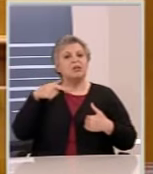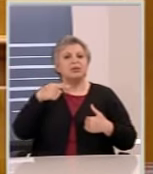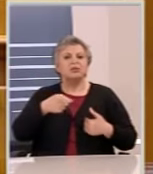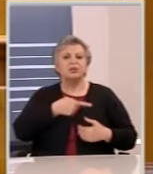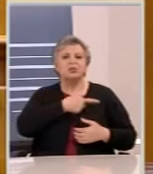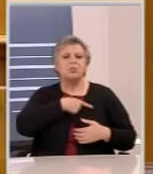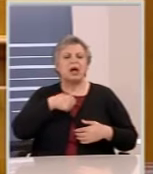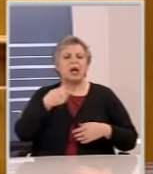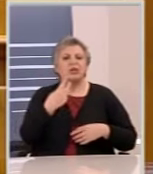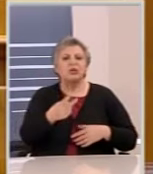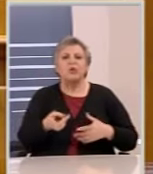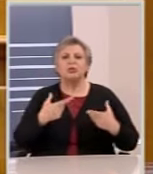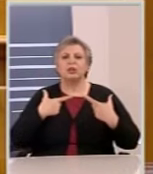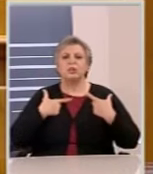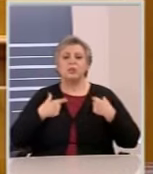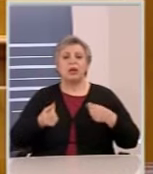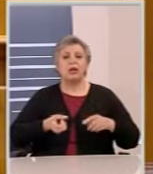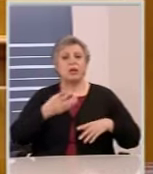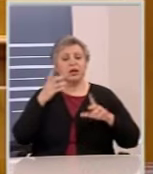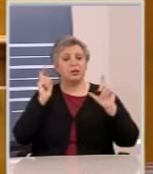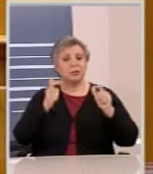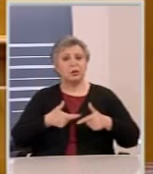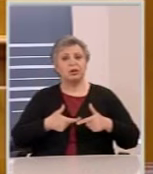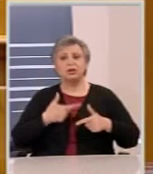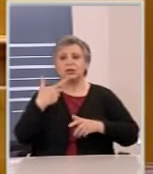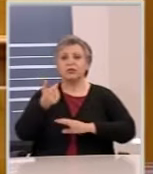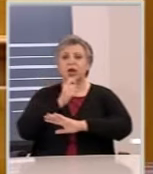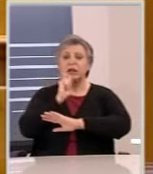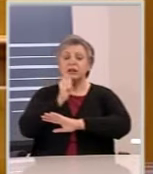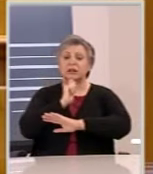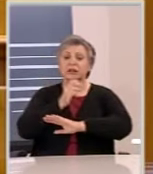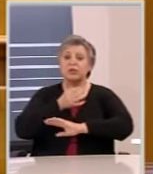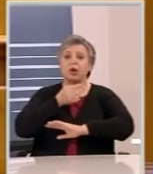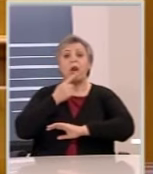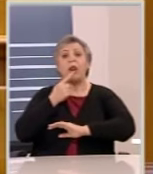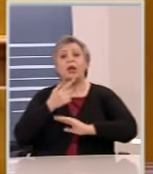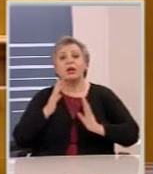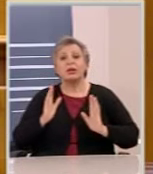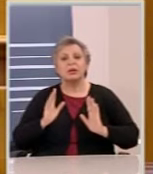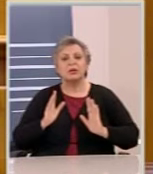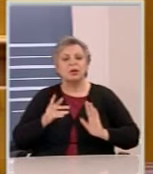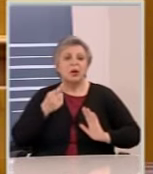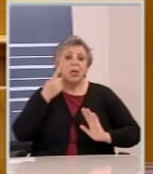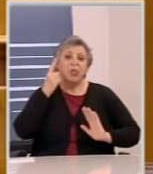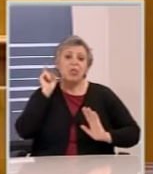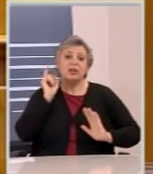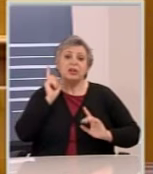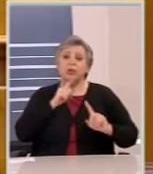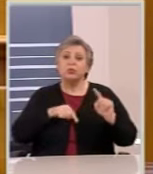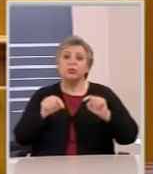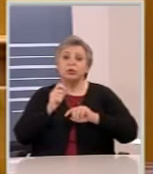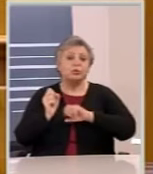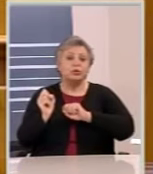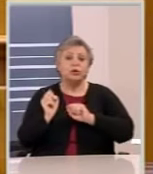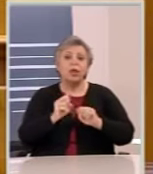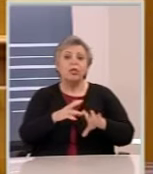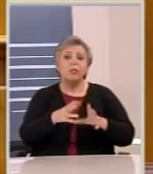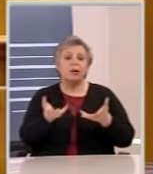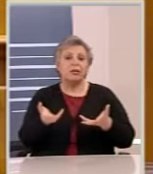βγαίνανε στα μέσα ενημέρωσης. Δεν ξέρω τι ακριβώς και ποιος ακριβώς σας έδινε τέτοιες πληροφορίες